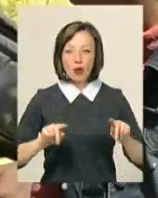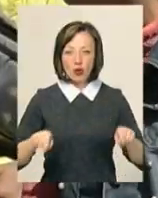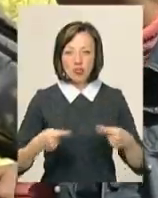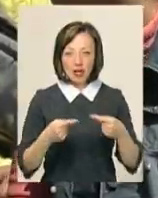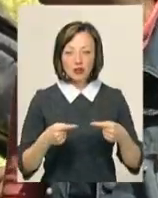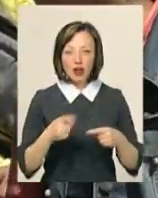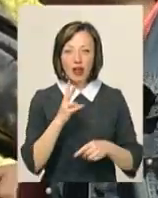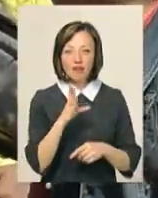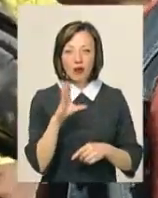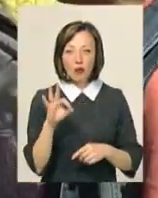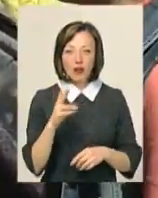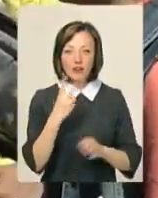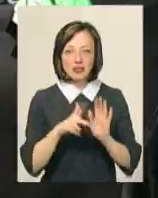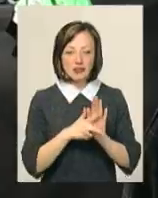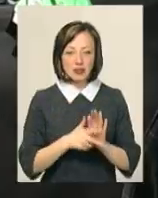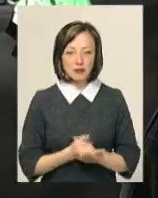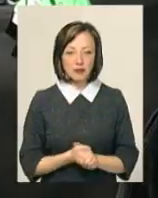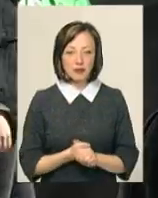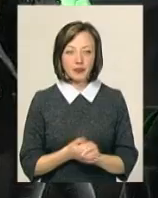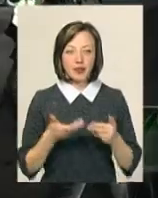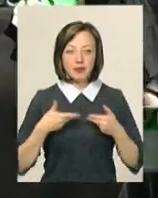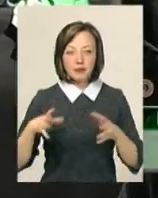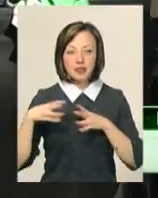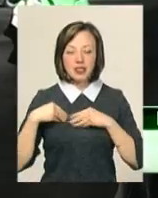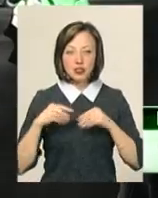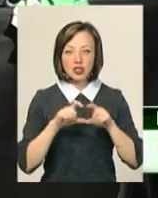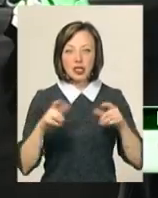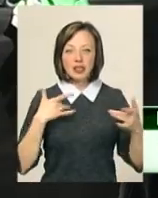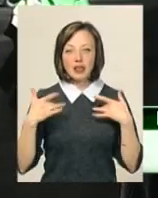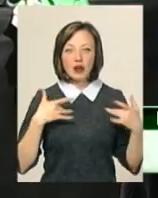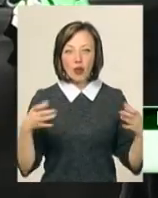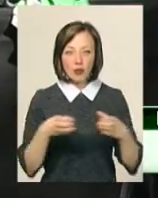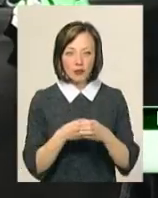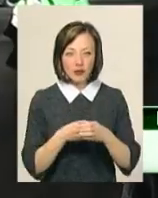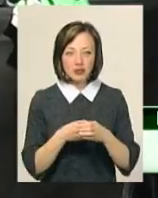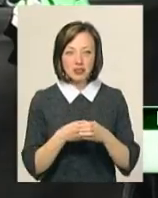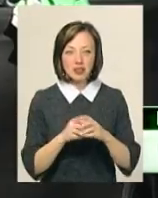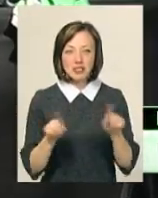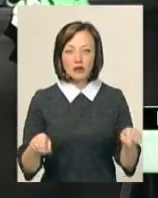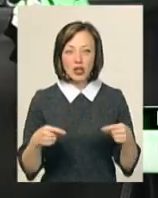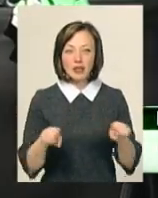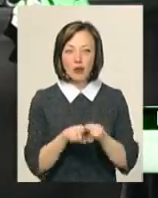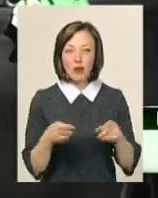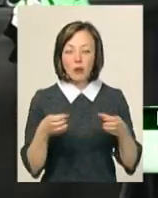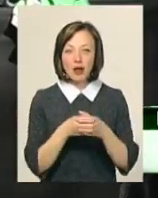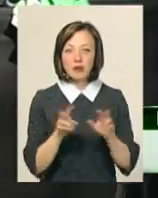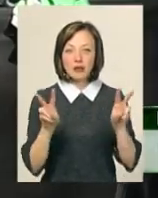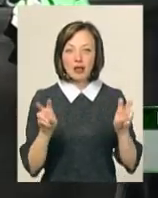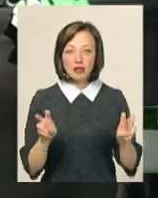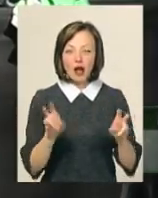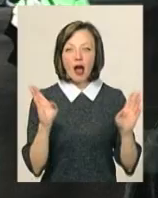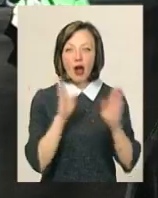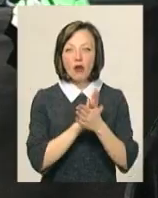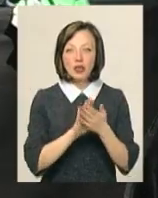НВО номер 28 Юлія Ружок. Ми з шкільним театральним гуртком «Соме небо» створили таку команду під назвою